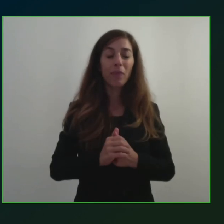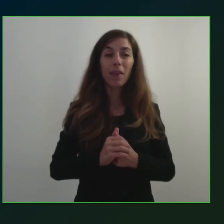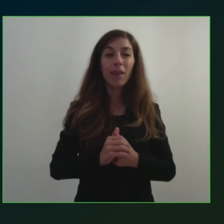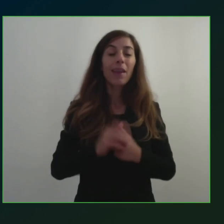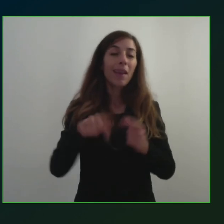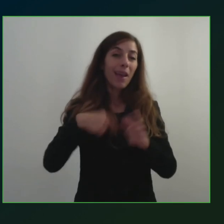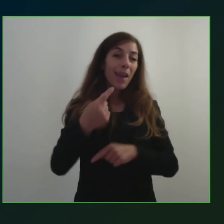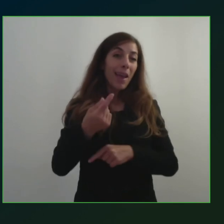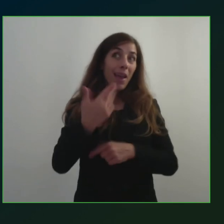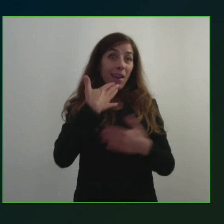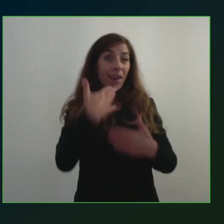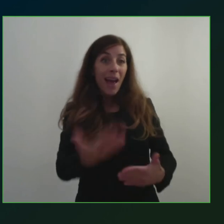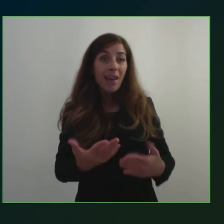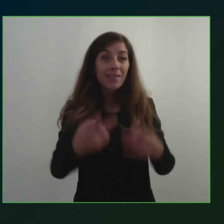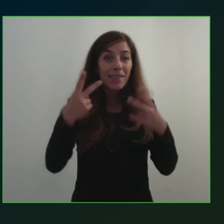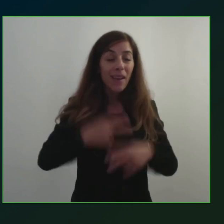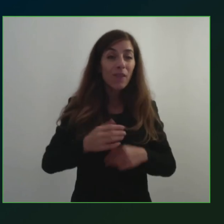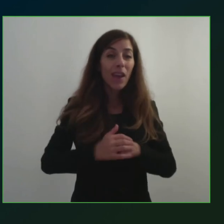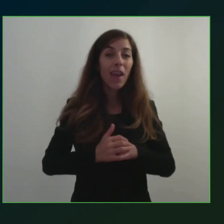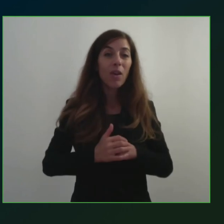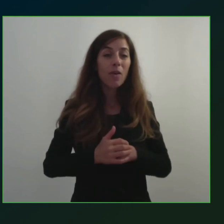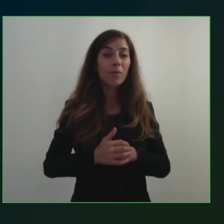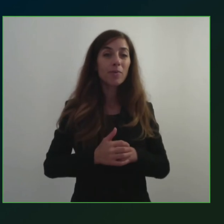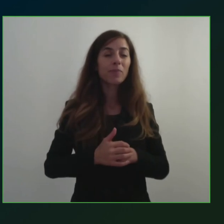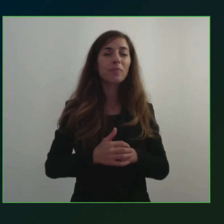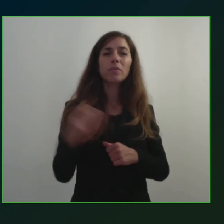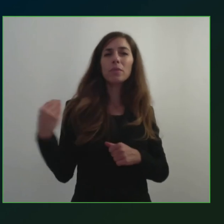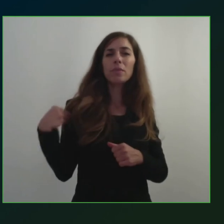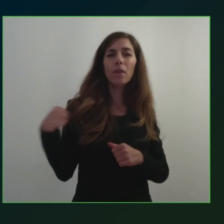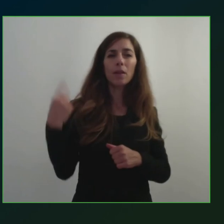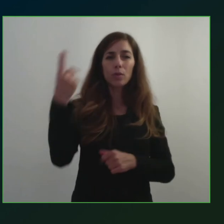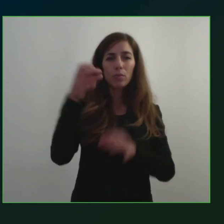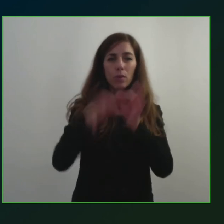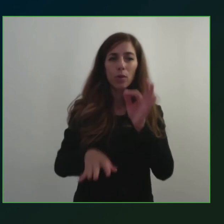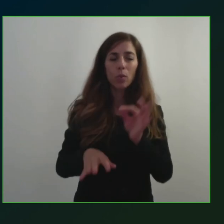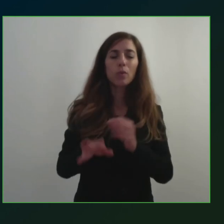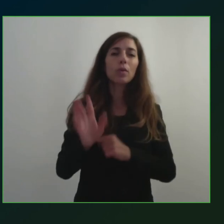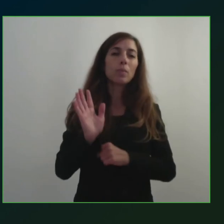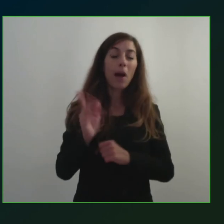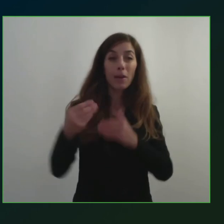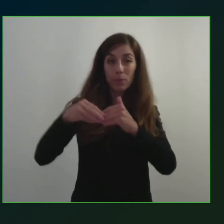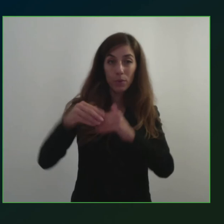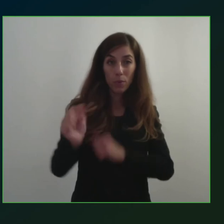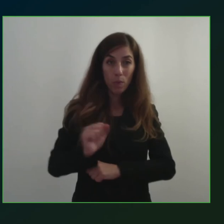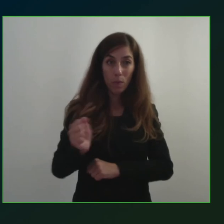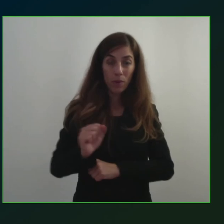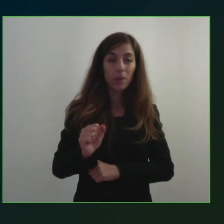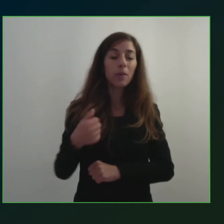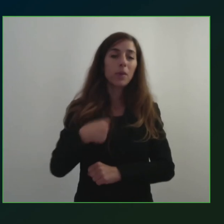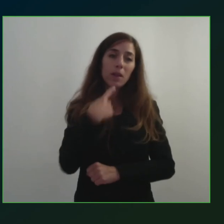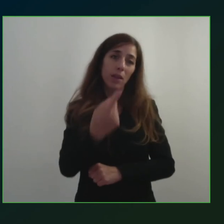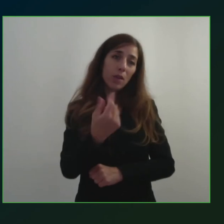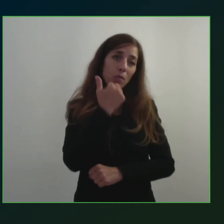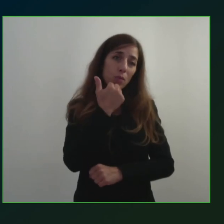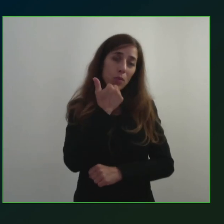abbiamo adesso vorrei ha chiesto un minuto però non posso dargli più di un minuto quindi gli chiedo scusa ma la interromperò